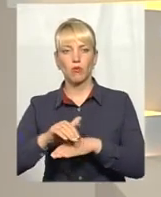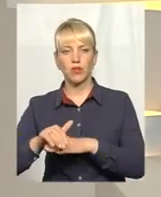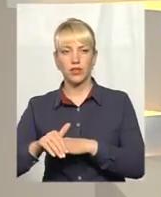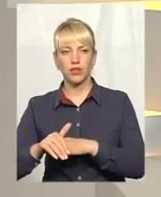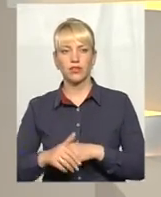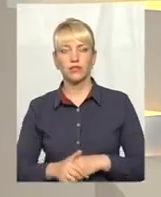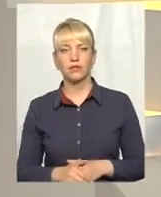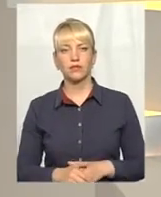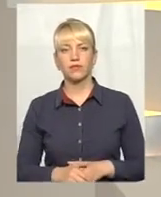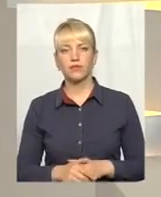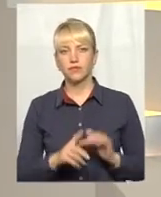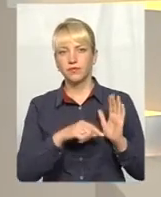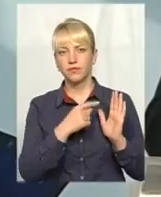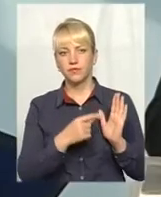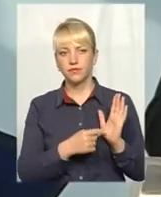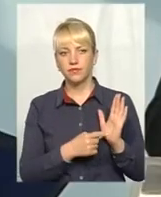статистично?